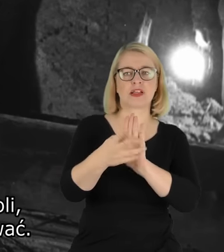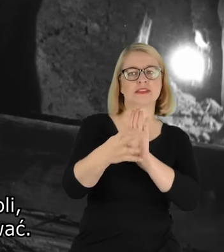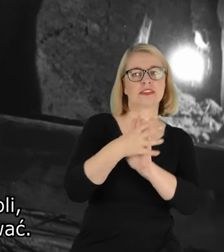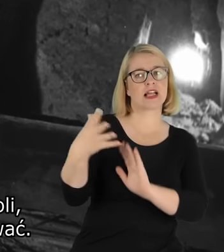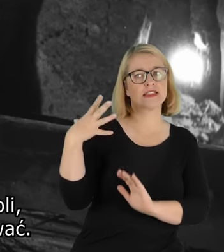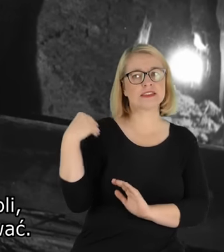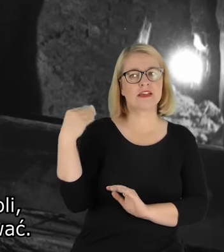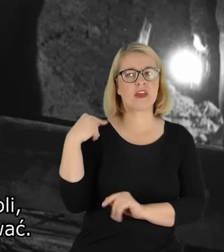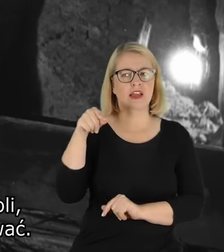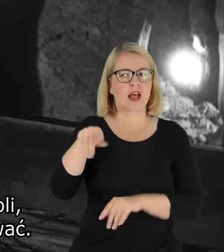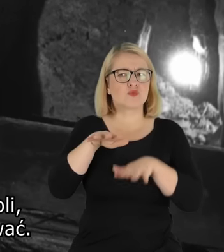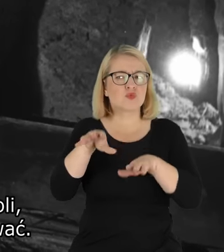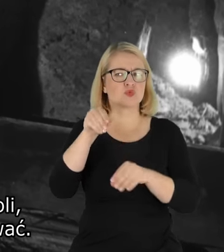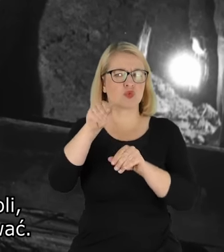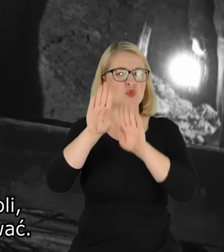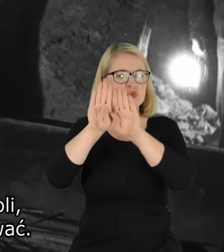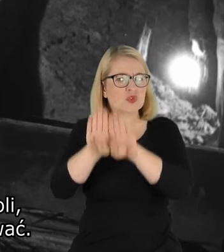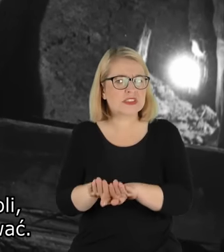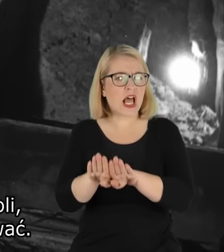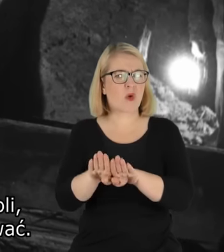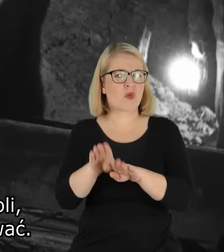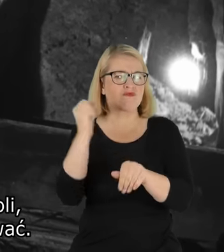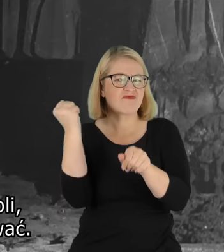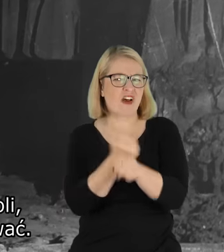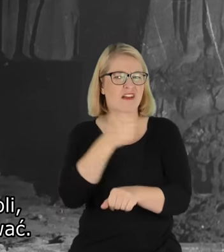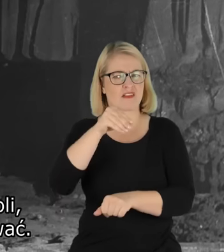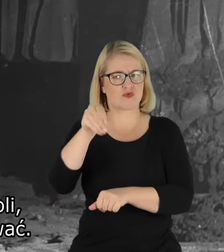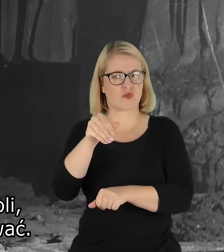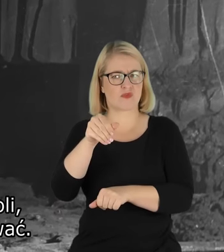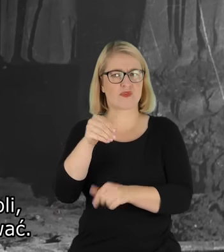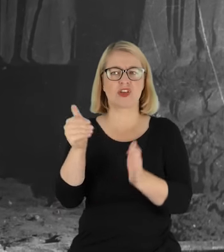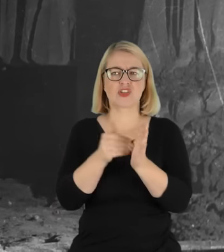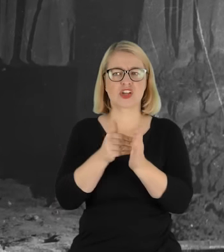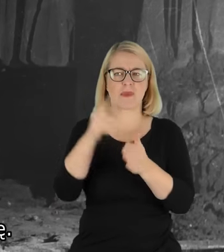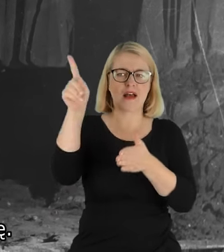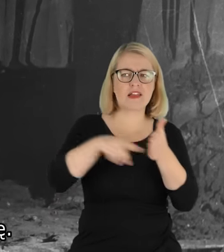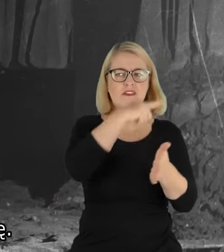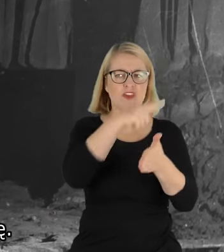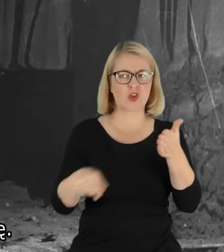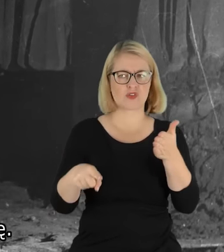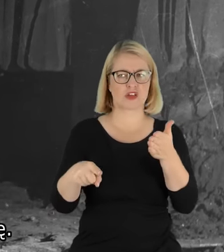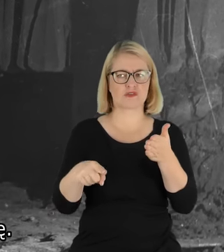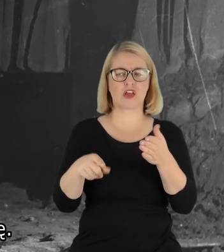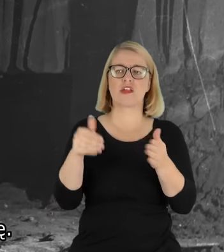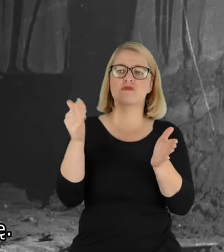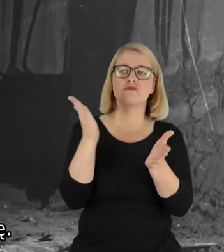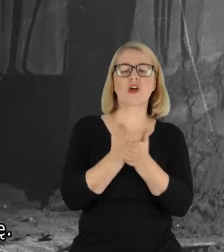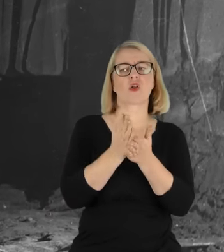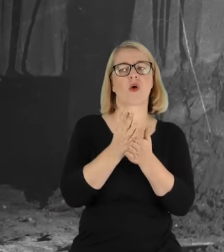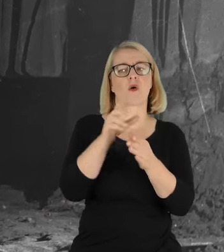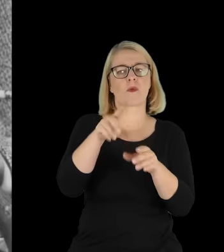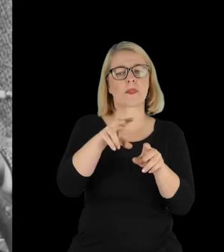została duża warstwa soli, tej skorupy solnej, żeby je wyługować. Zlikwidować, pozyskać solankę.